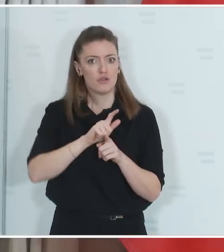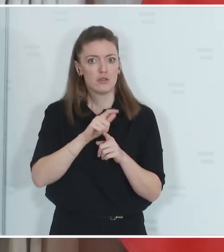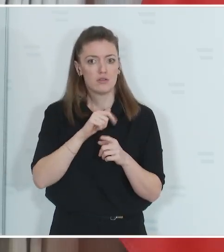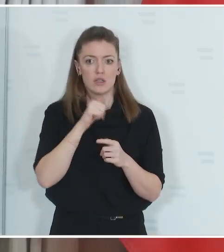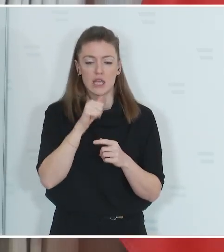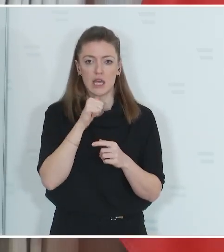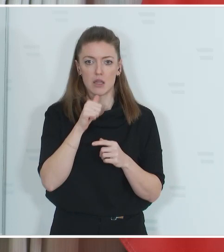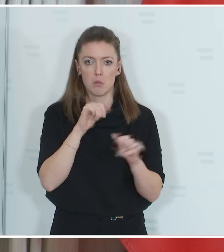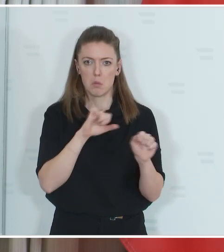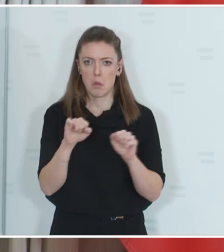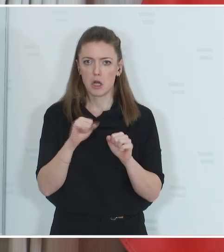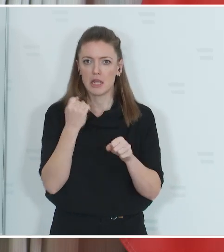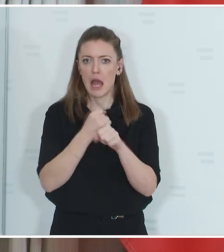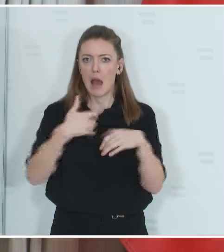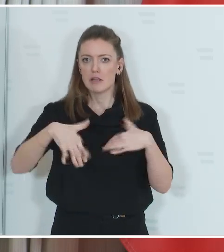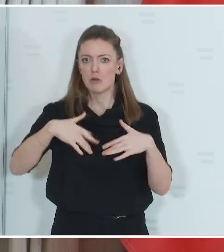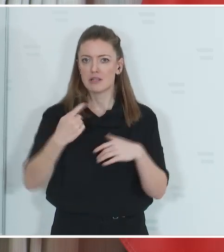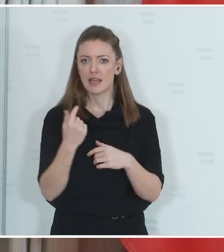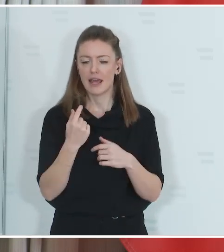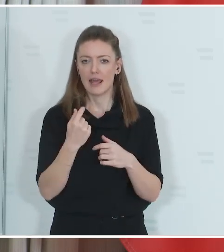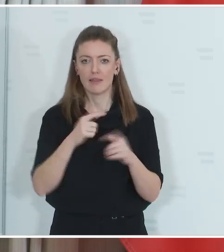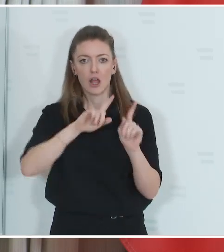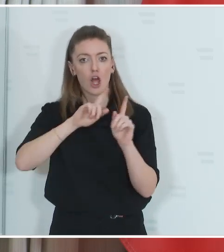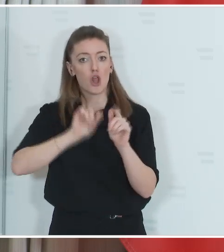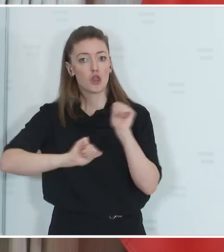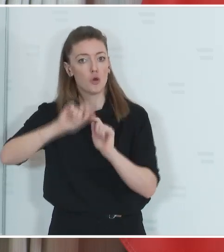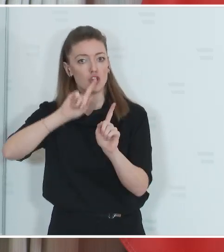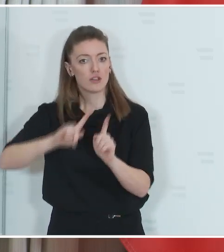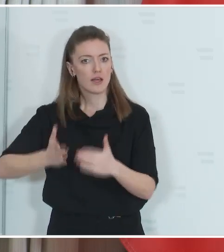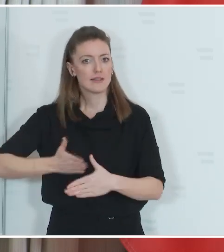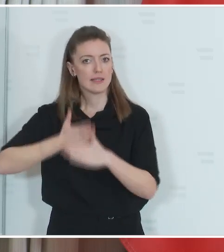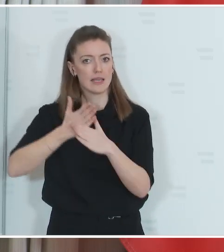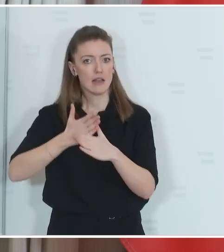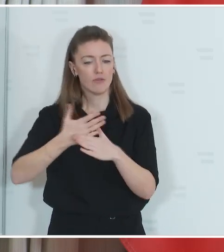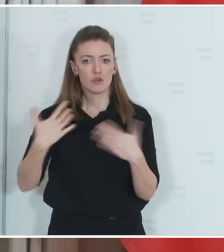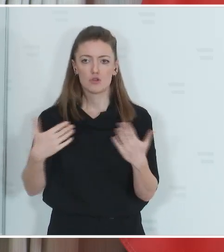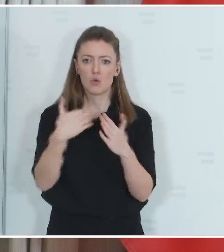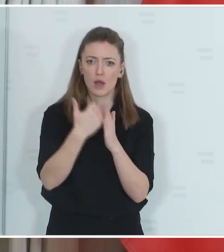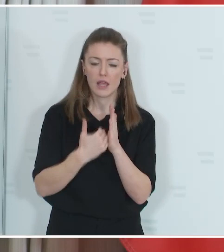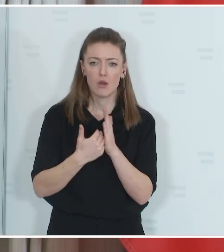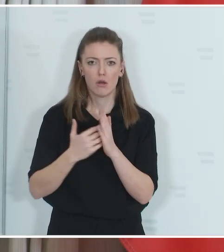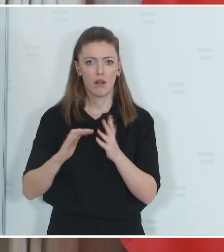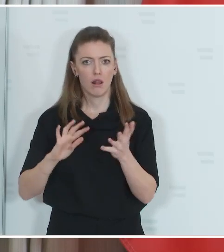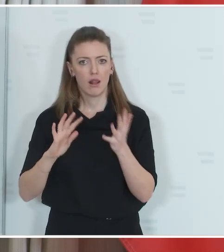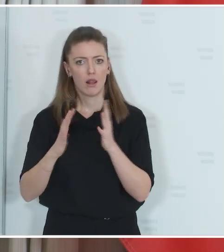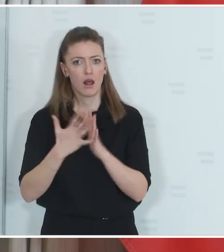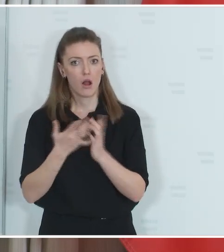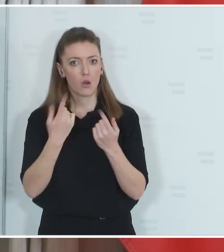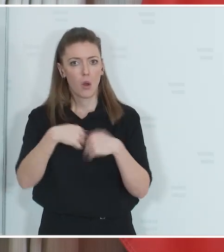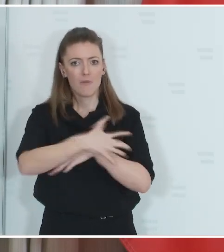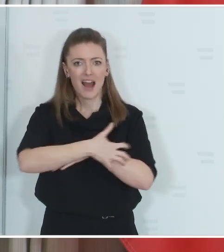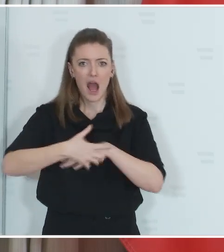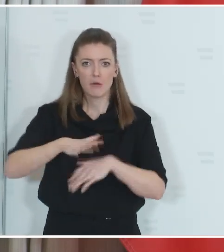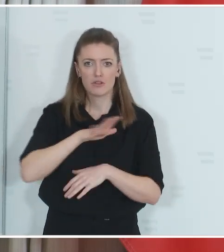Gründer, beim Arbeitslosengeld oder bei der Notstandshilfe wir in Regelungen hineinkommen, wo dann die Armutsgefährdung